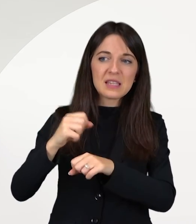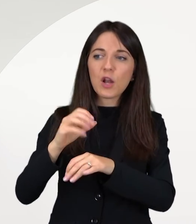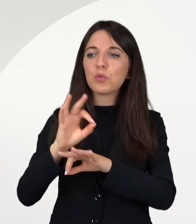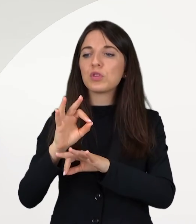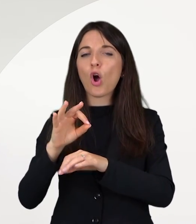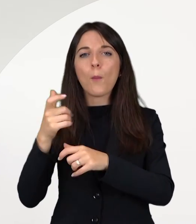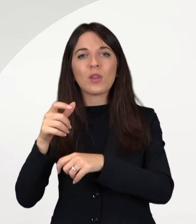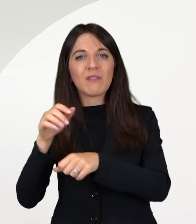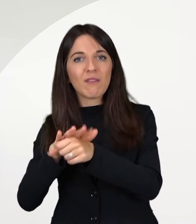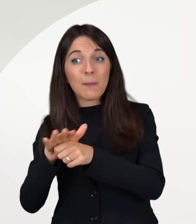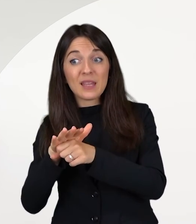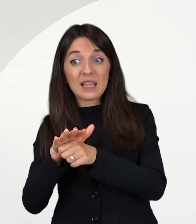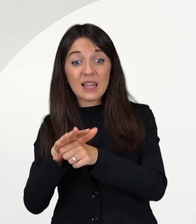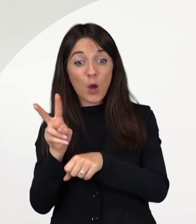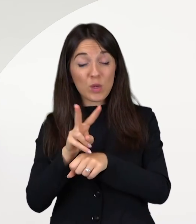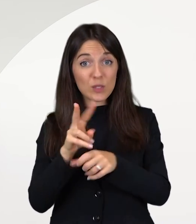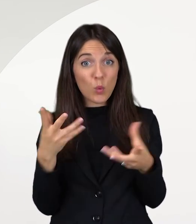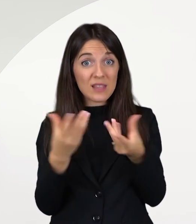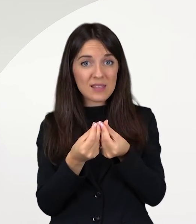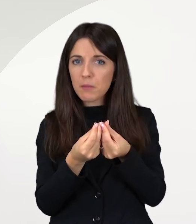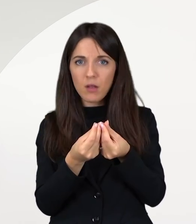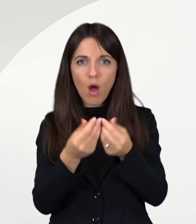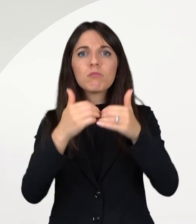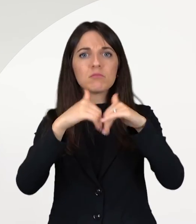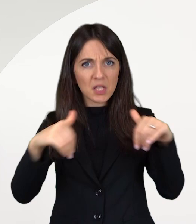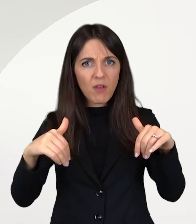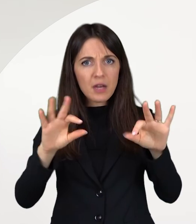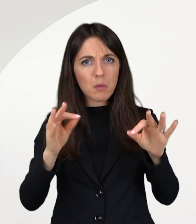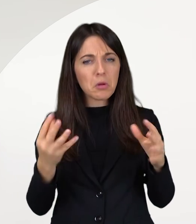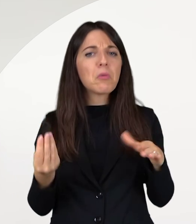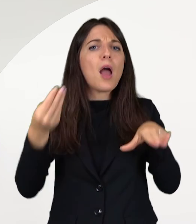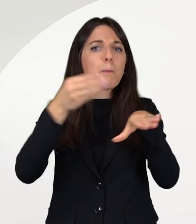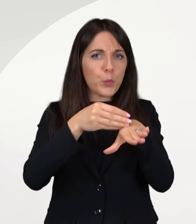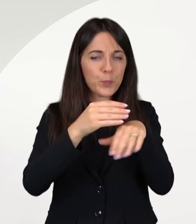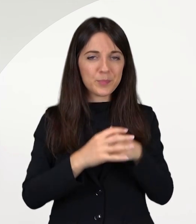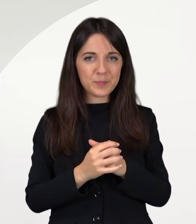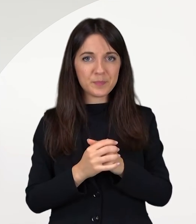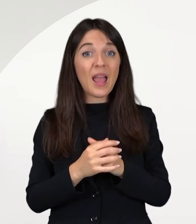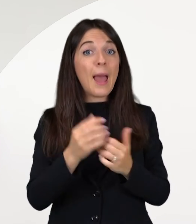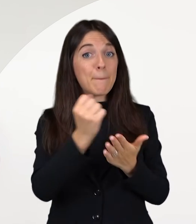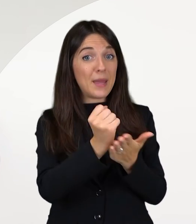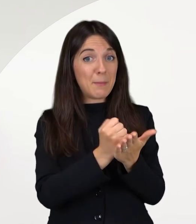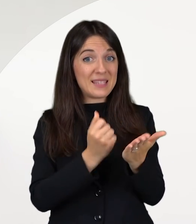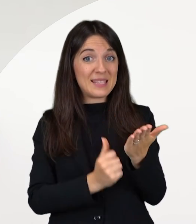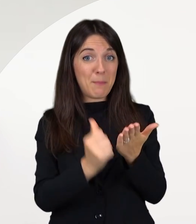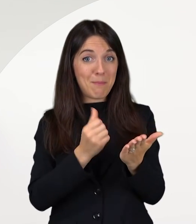natura a cui vanno ad aggiungersi, per esempio i permessi per motivi di salute o i permessi per motivi di famiglia.